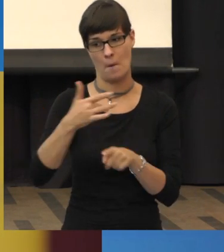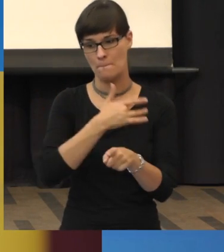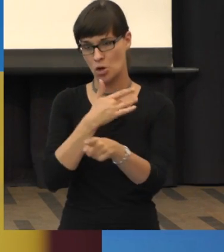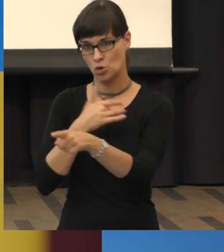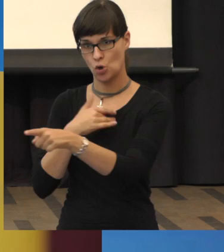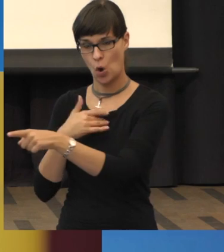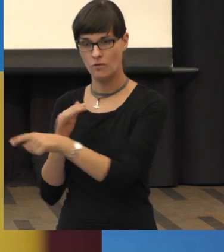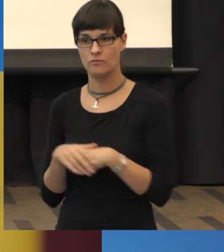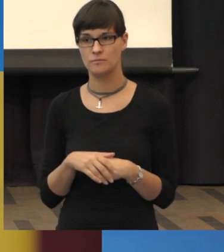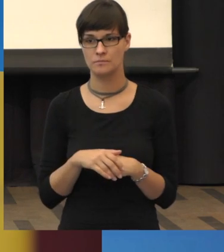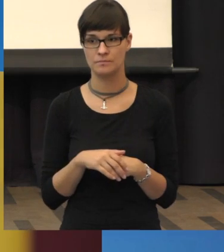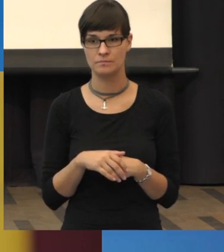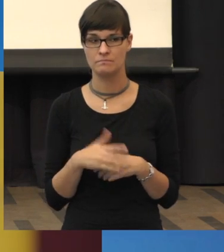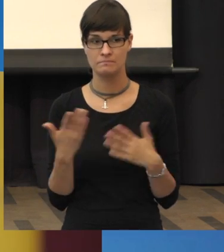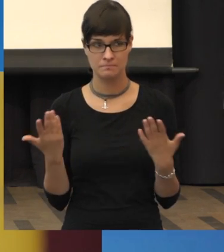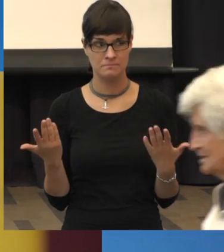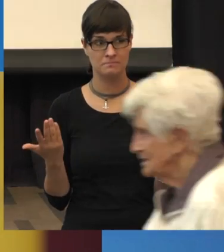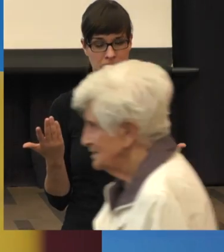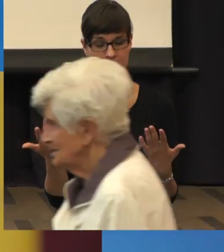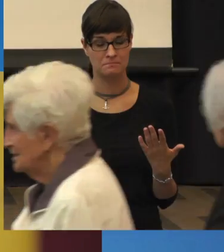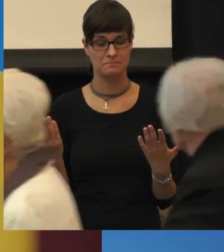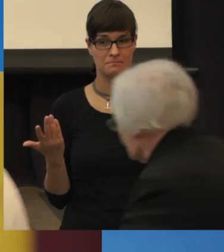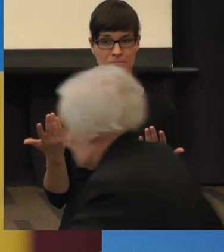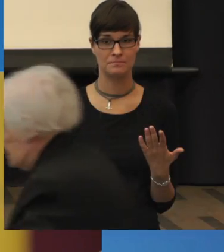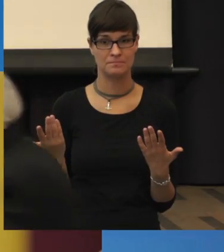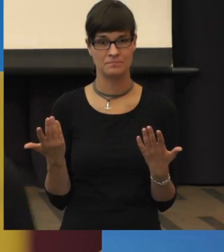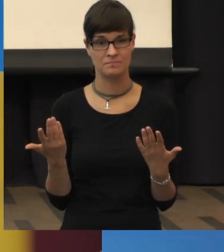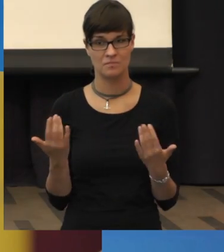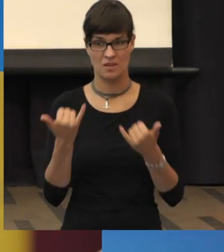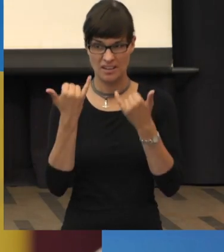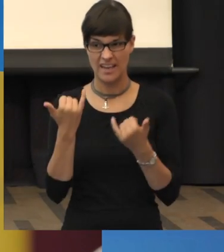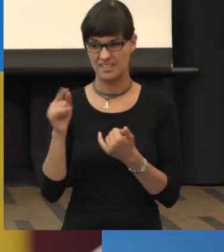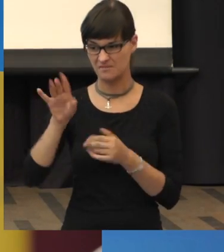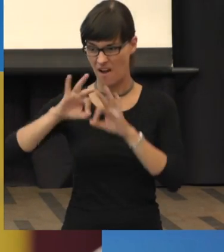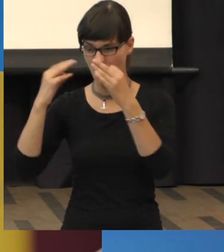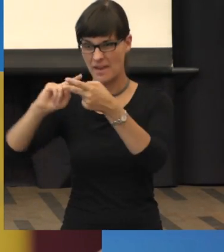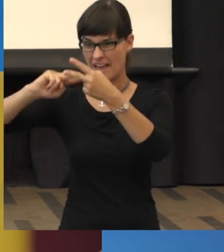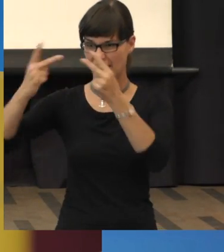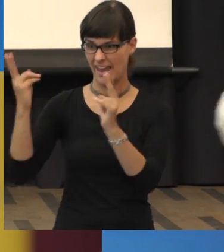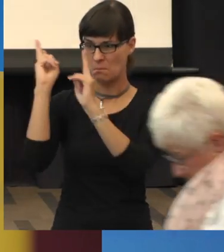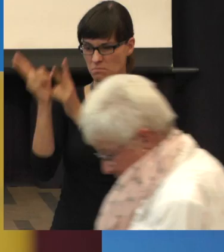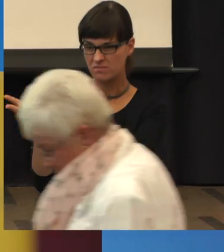Wie hoch ist denn da so das genetische Risiko?